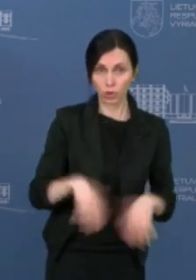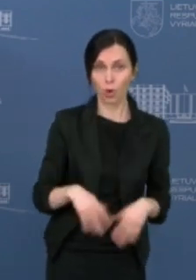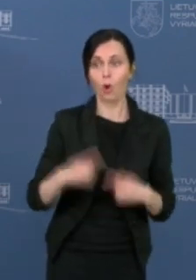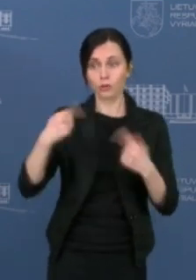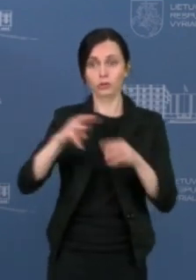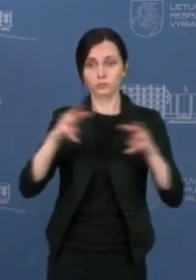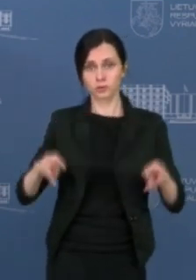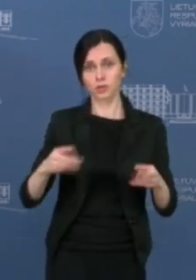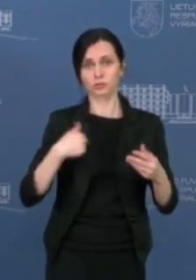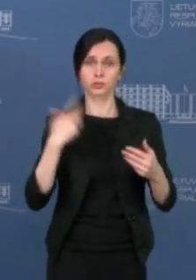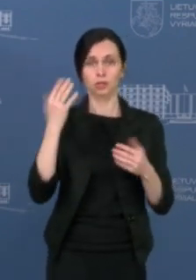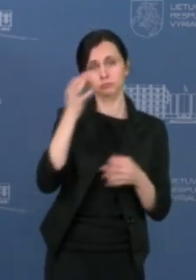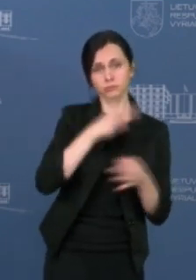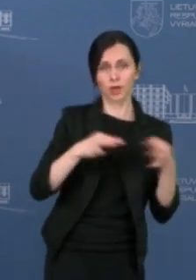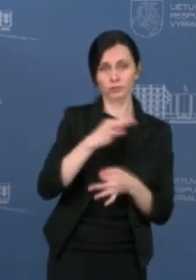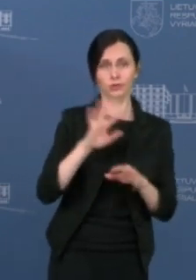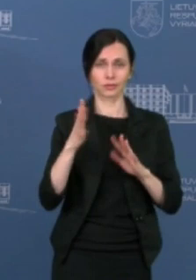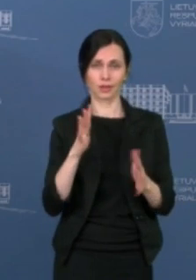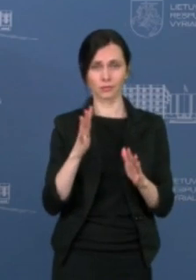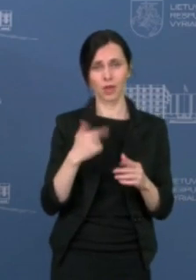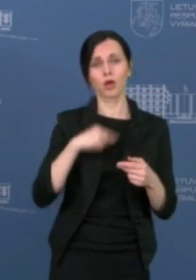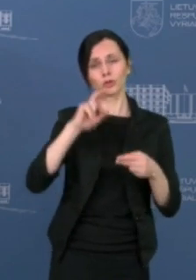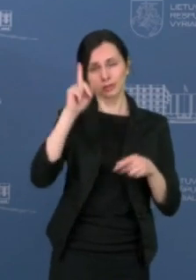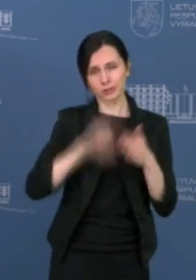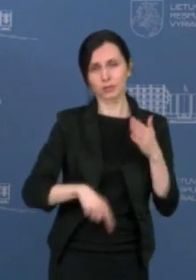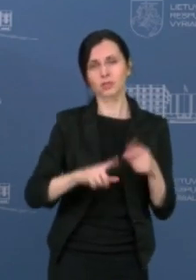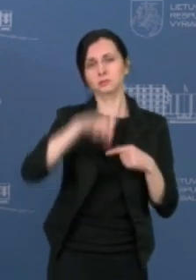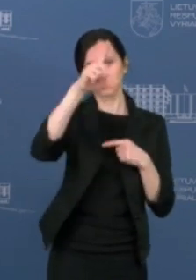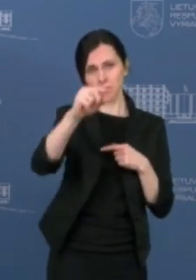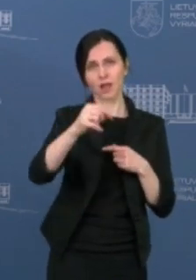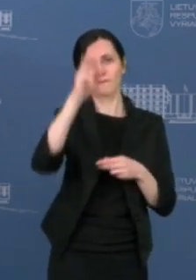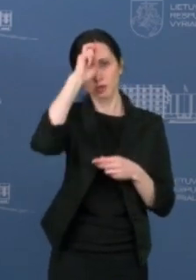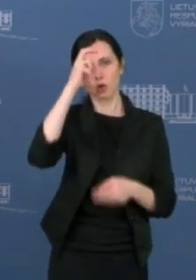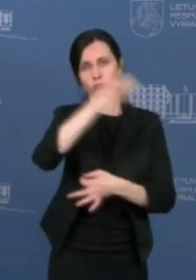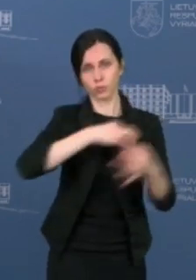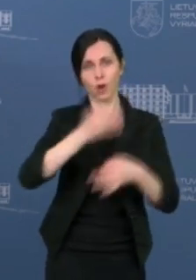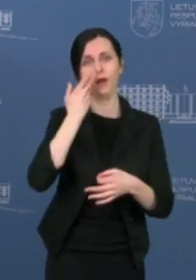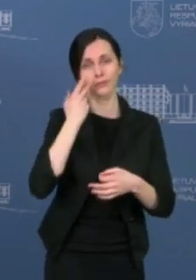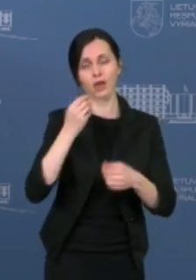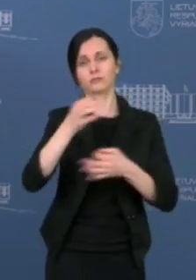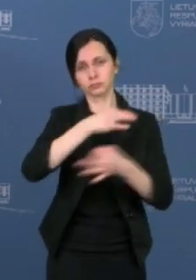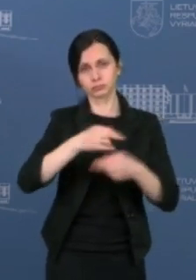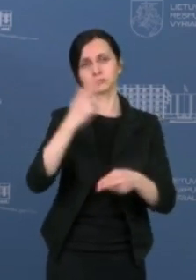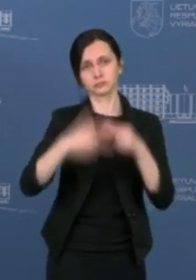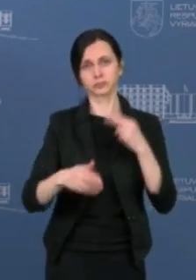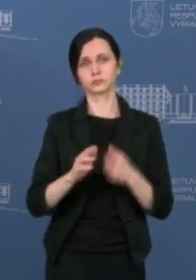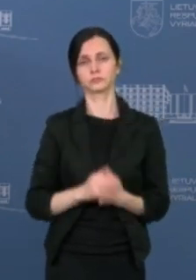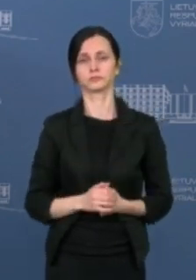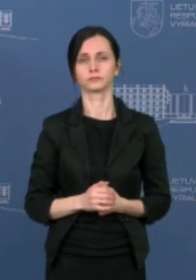pastabų koncepcijoms, tai tikime, kad pirmadienį vyriausybės pasitarime, galėsime koncepcijas patvirtinti.